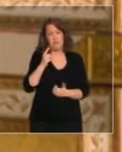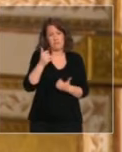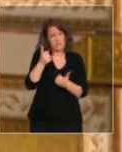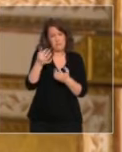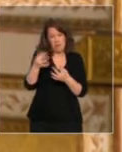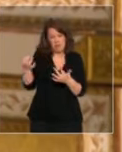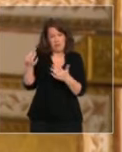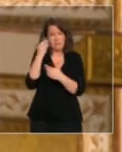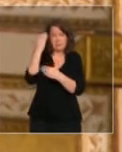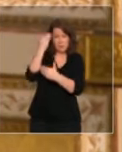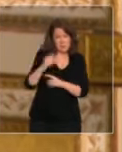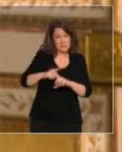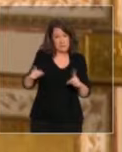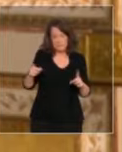intérêt.